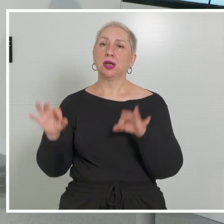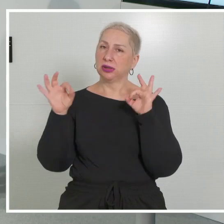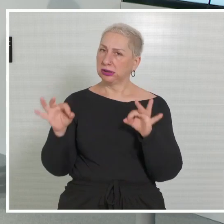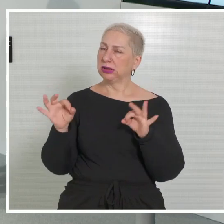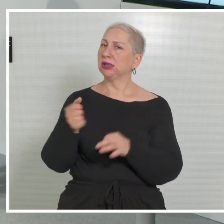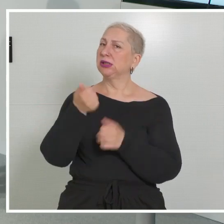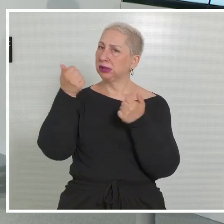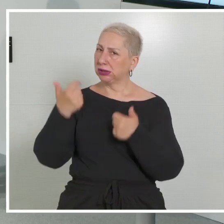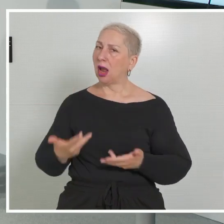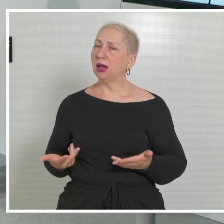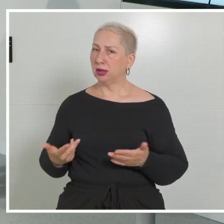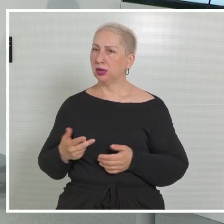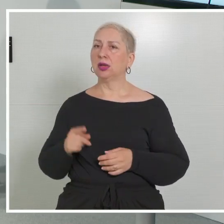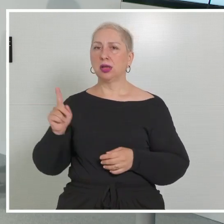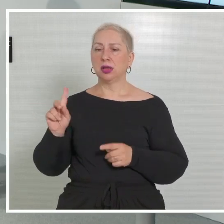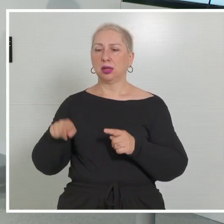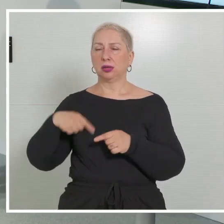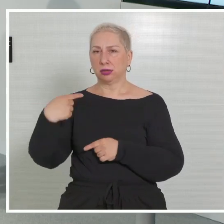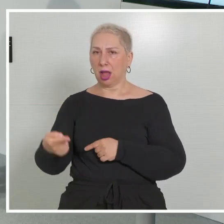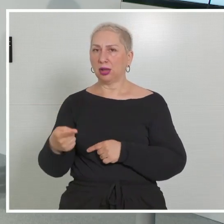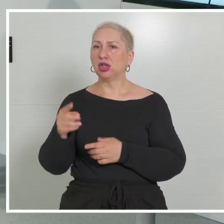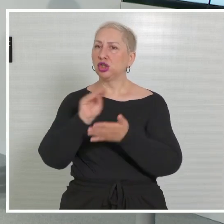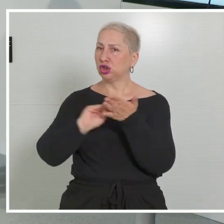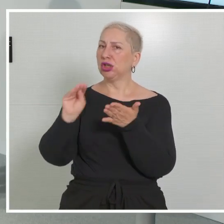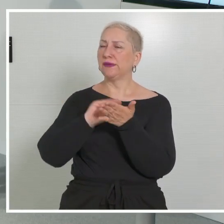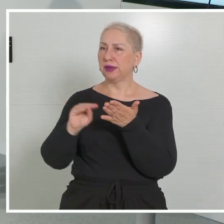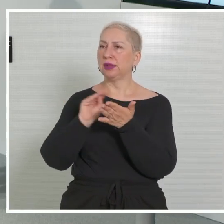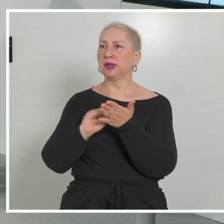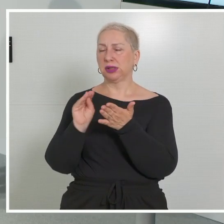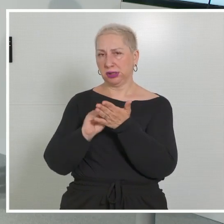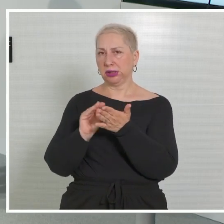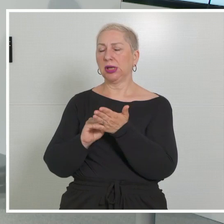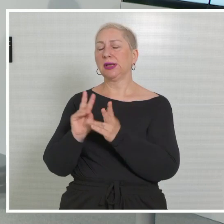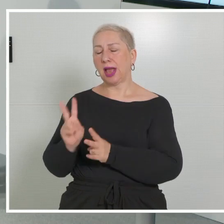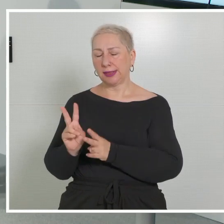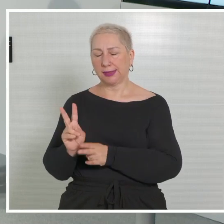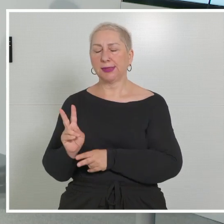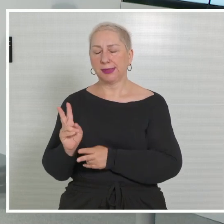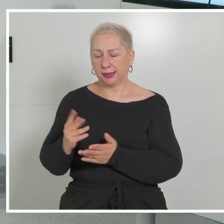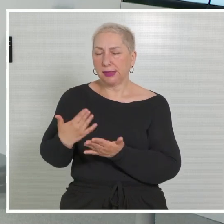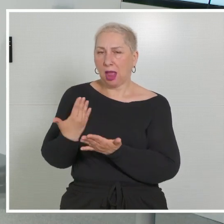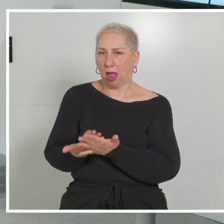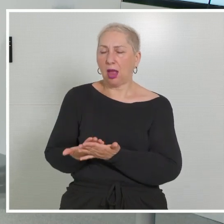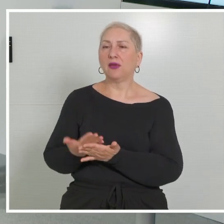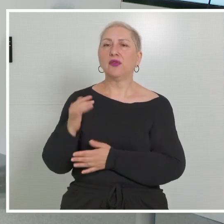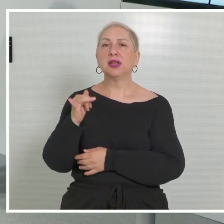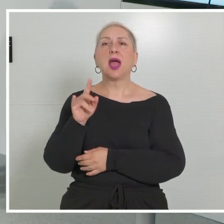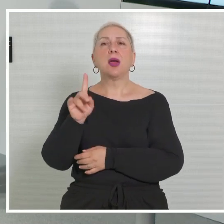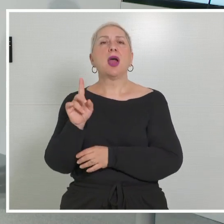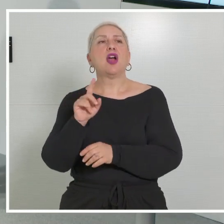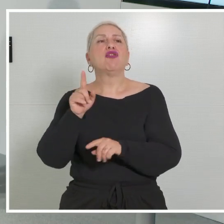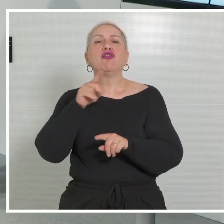wir gerne im Anschluss noch schriftlich Auskunft geben. Klar ist, dass wir aus vielen, vielen